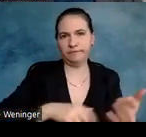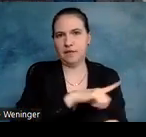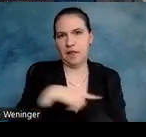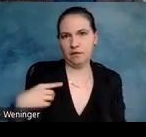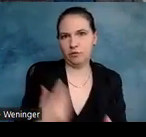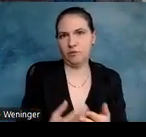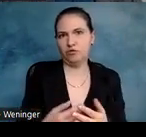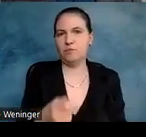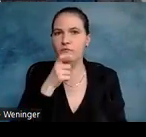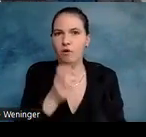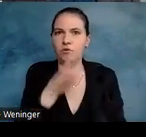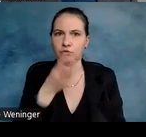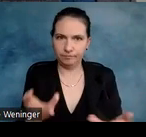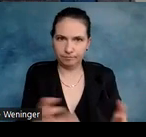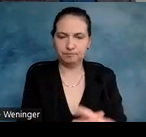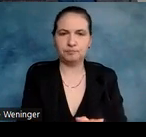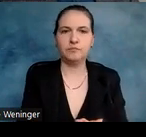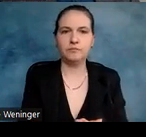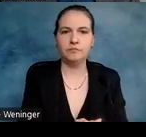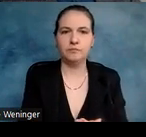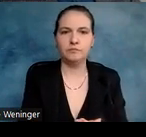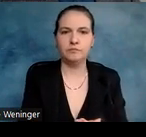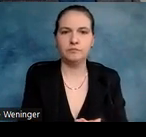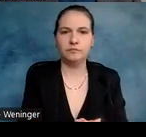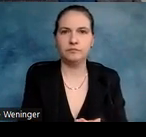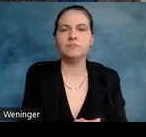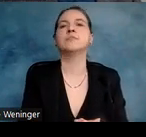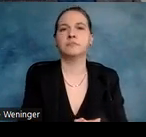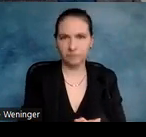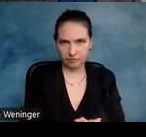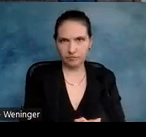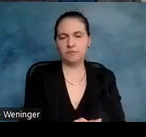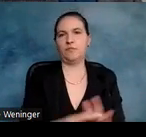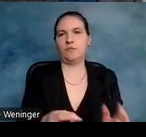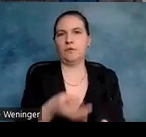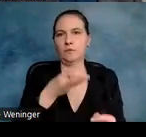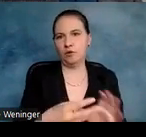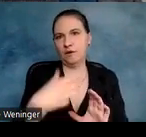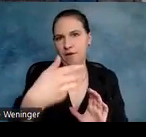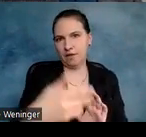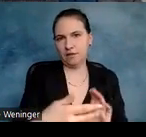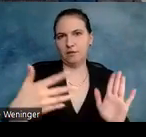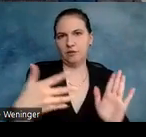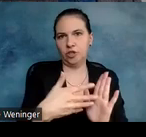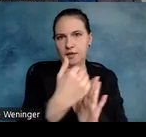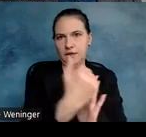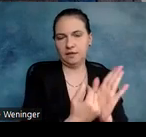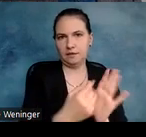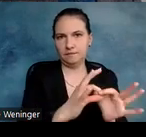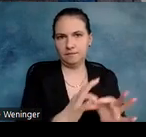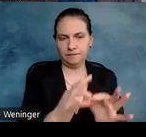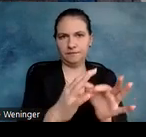ein? Also ich greife jetzt auf diese erweiterte Checkliste für Word zurück. Man kann hier